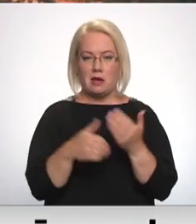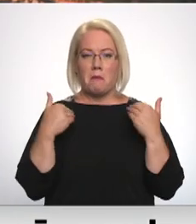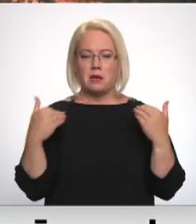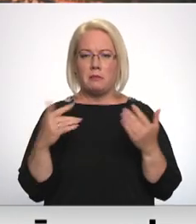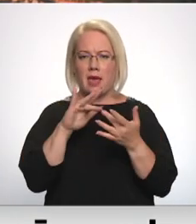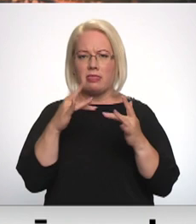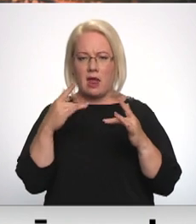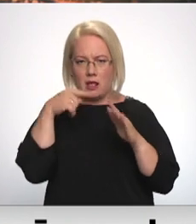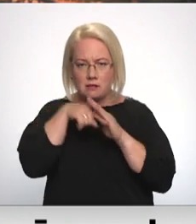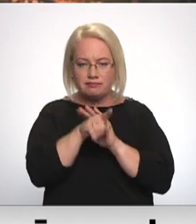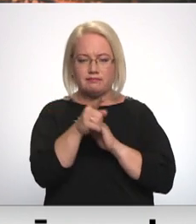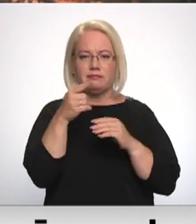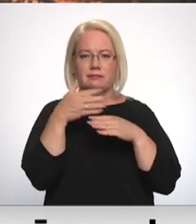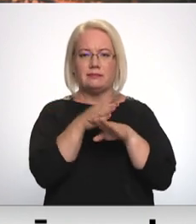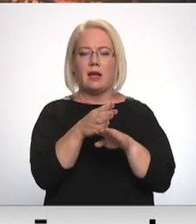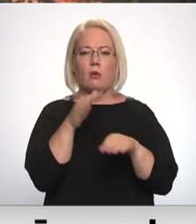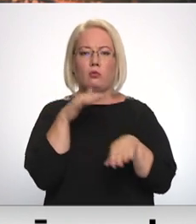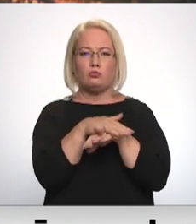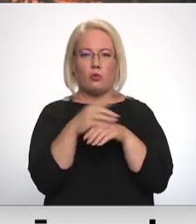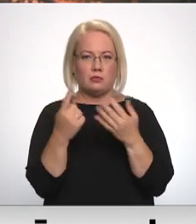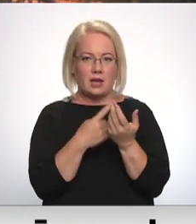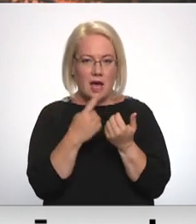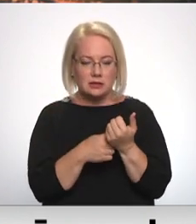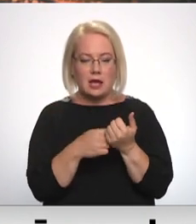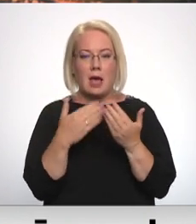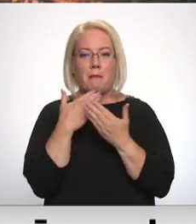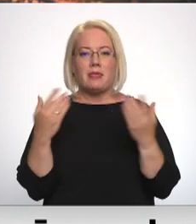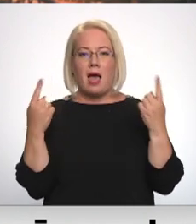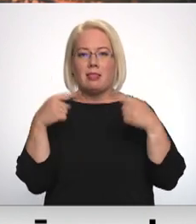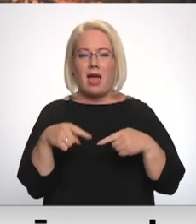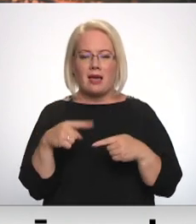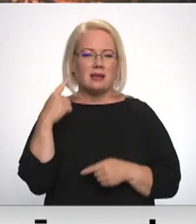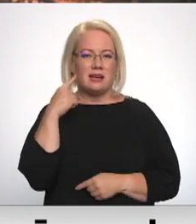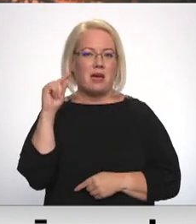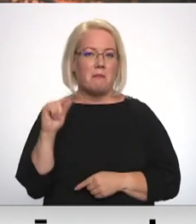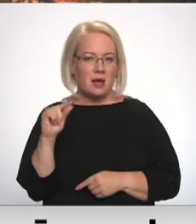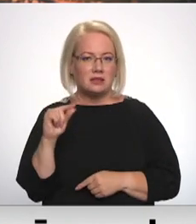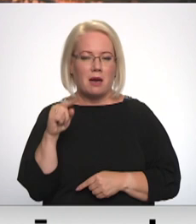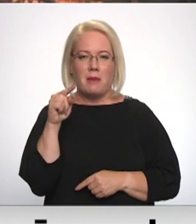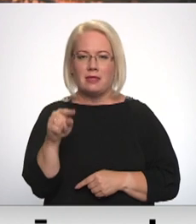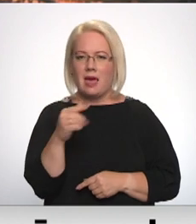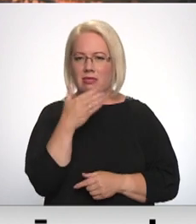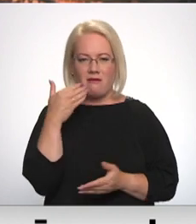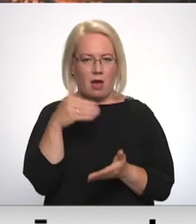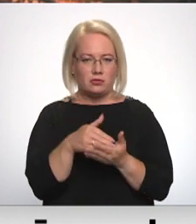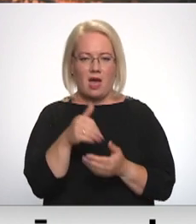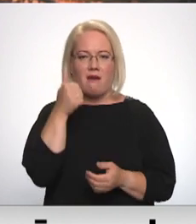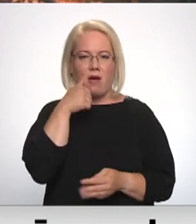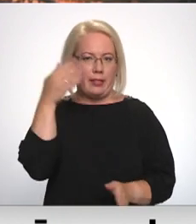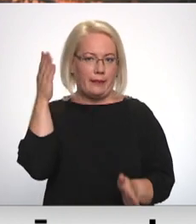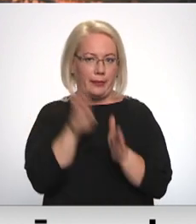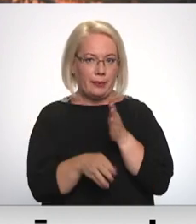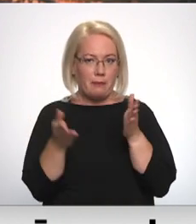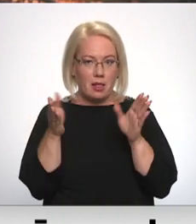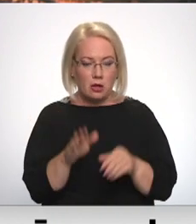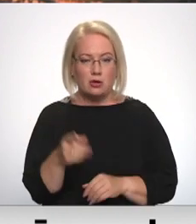uzbrukumu skaits. Un kaut gan pēdējā laikā par tiem dzirdam mazāk, tie nav apstājušies, patiesībā kļūst pat negandāki. Pagājušajā nedēļas